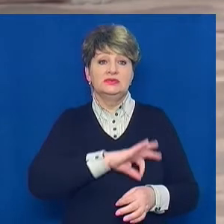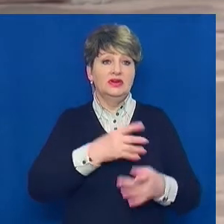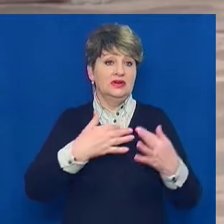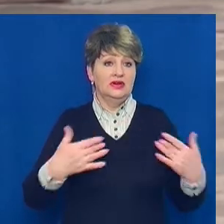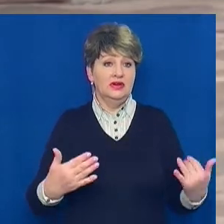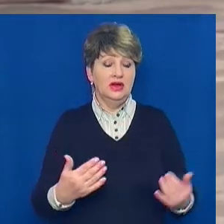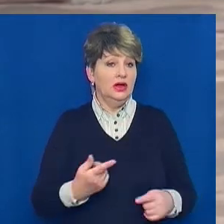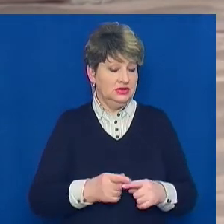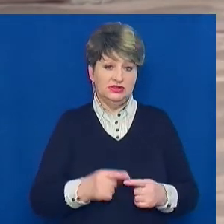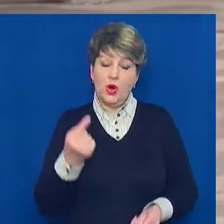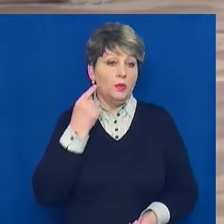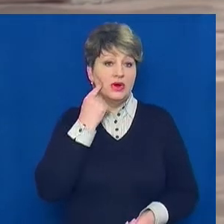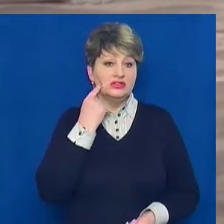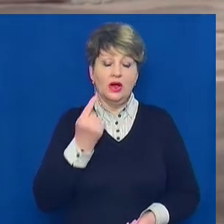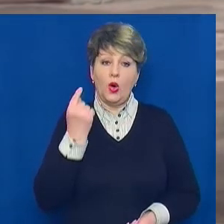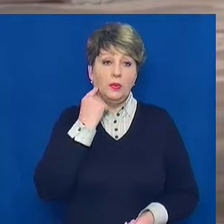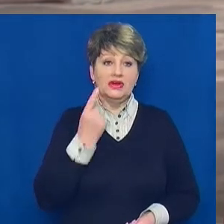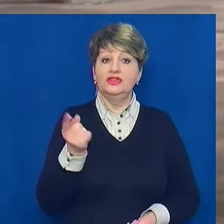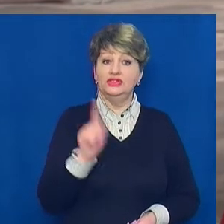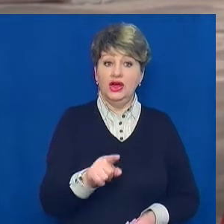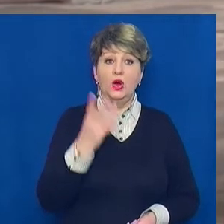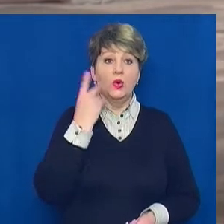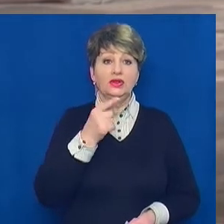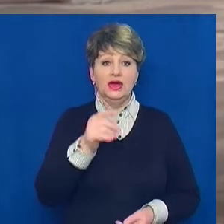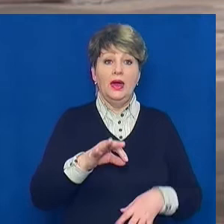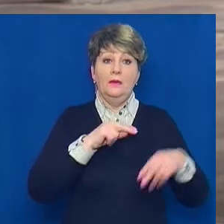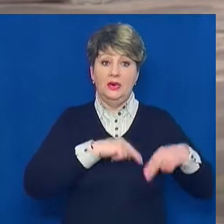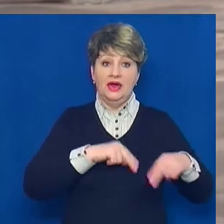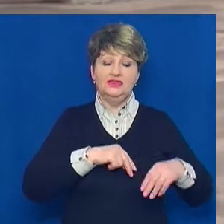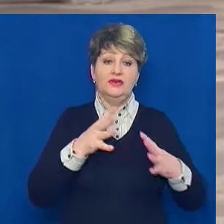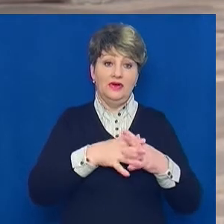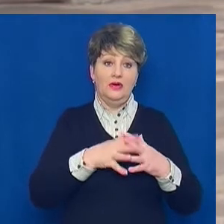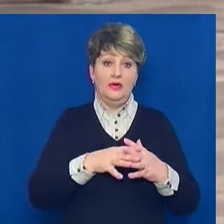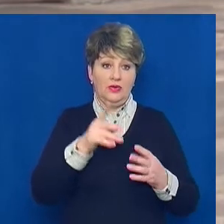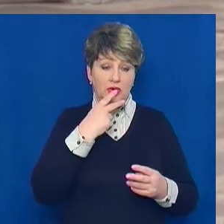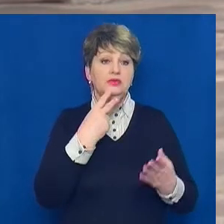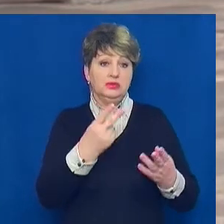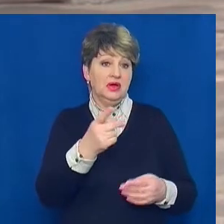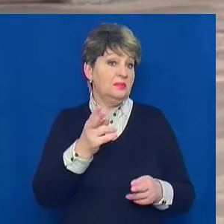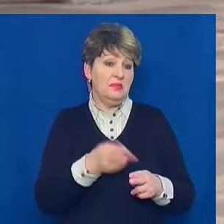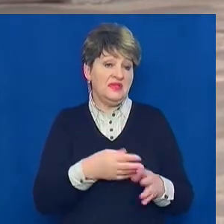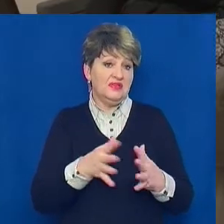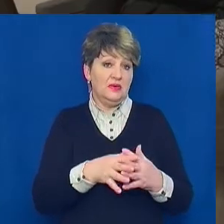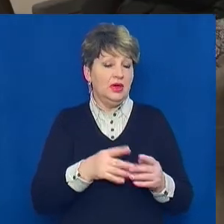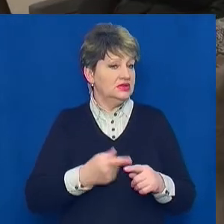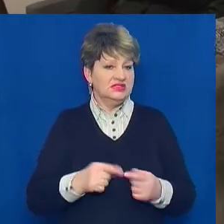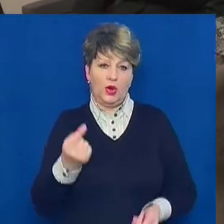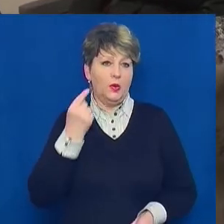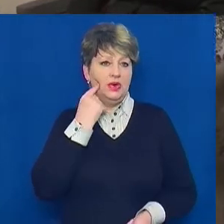Звичайно, образливо. Образливо те, коли ти працюєш в рукавичках, а тобі пишуть «Ні, подивіться, вона без рукавичок». Це, звичайно, дуже образливо.